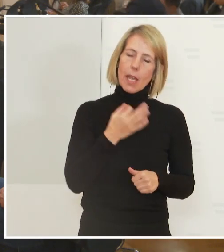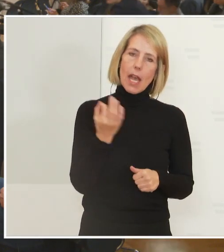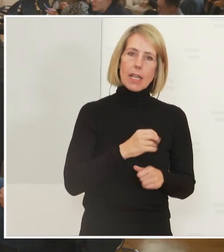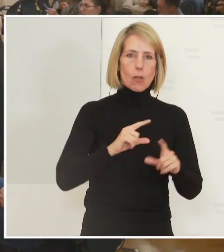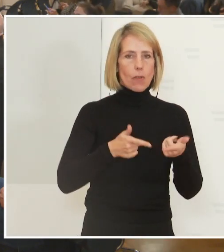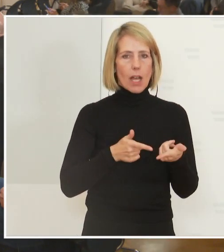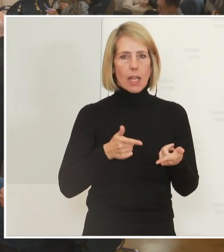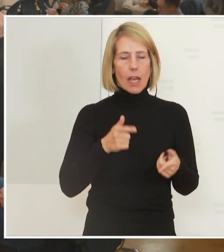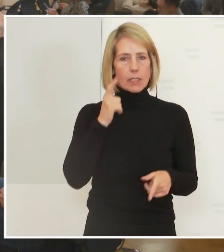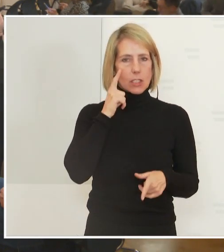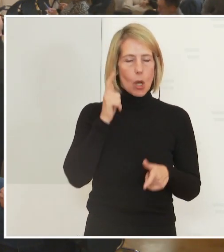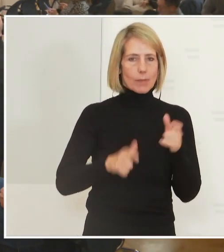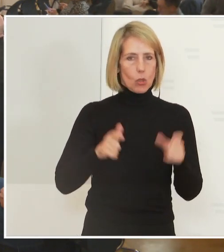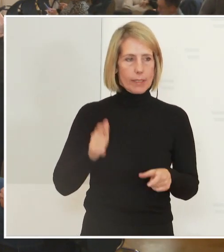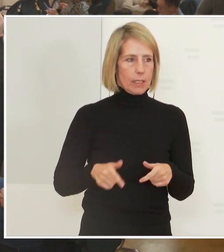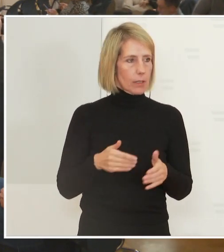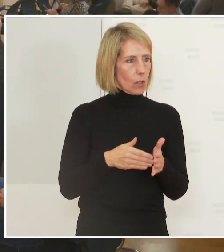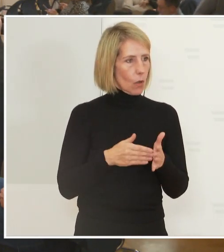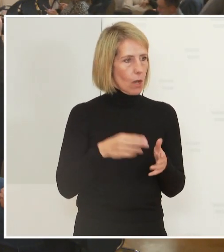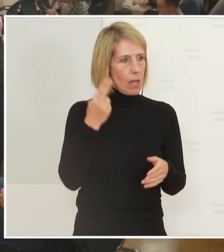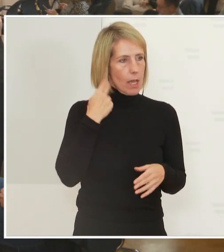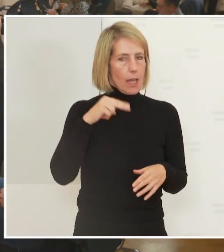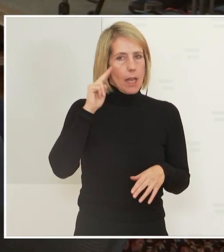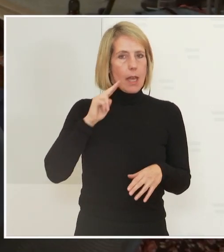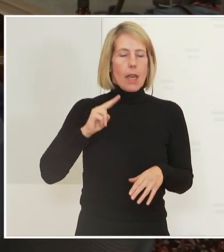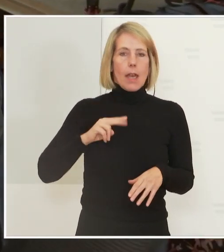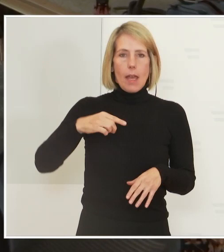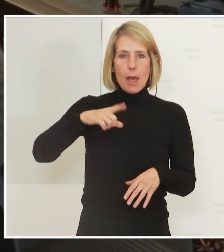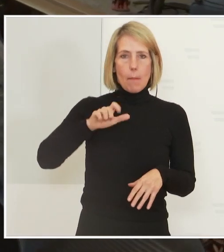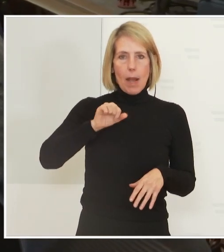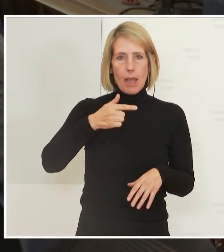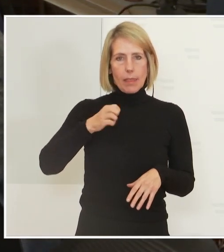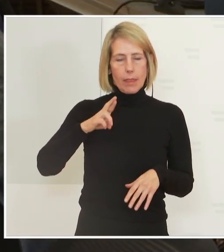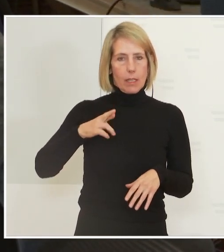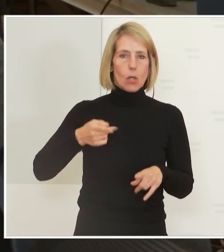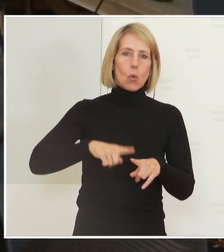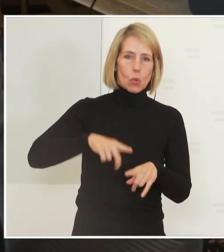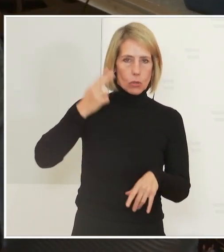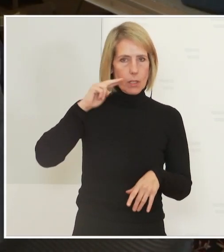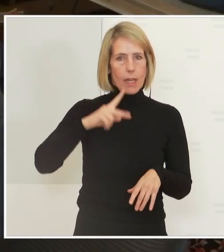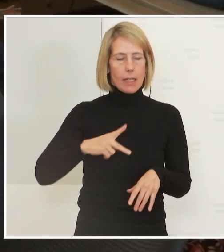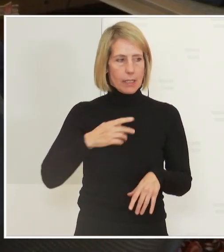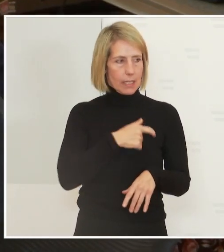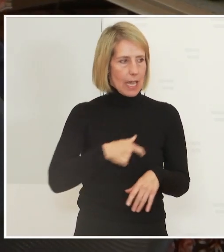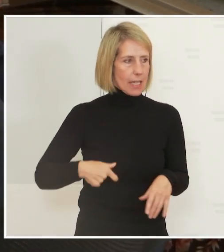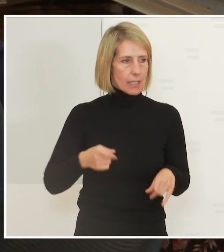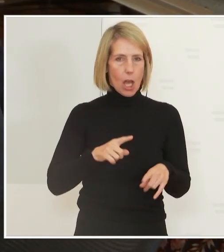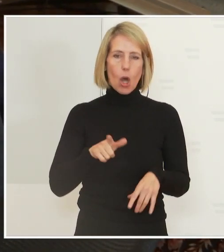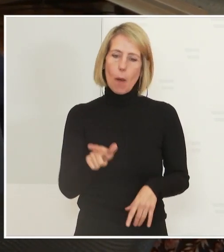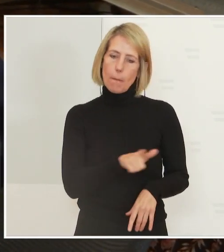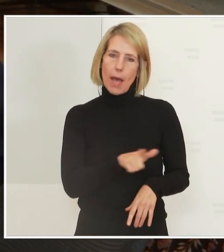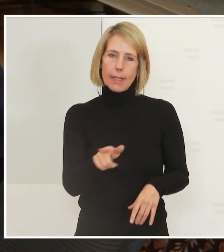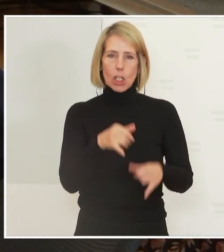Geht sich noch aus? Und zwar vor allem an den Landeshauptmann Platter, aber auch an den Herrn Landeshauptmann Kaiser. sind auch Skifahrerland.